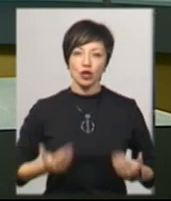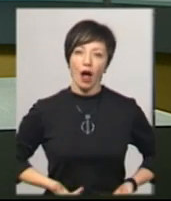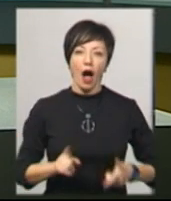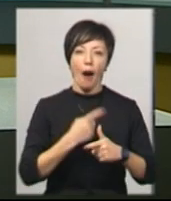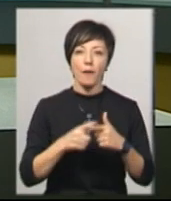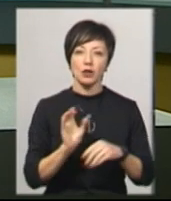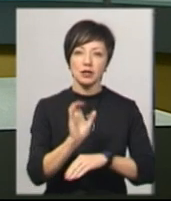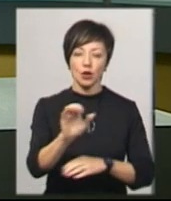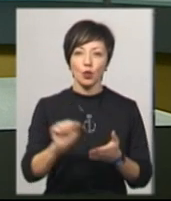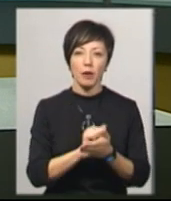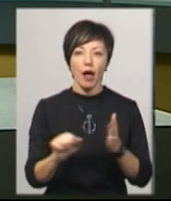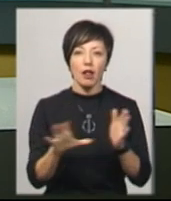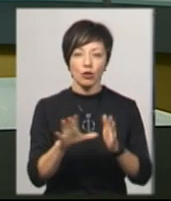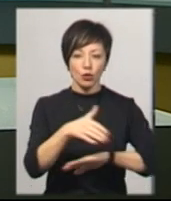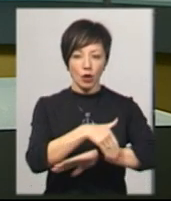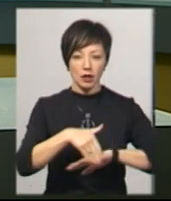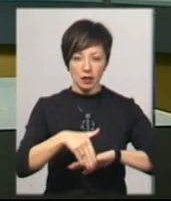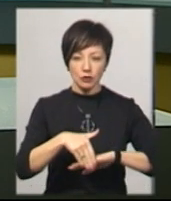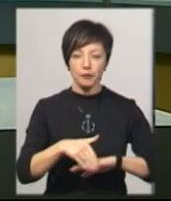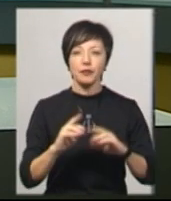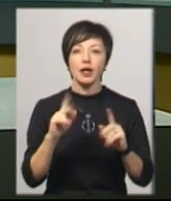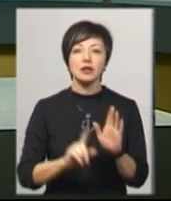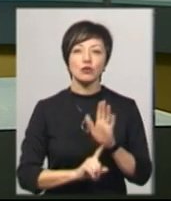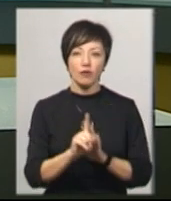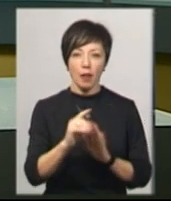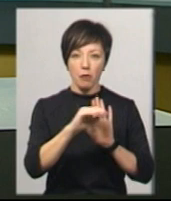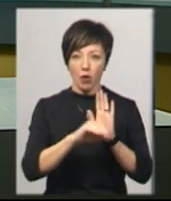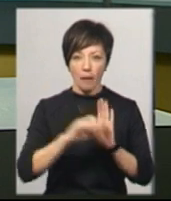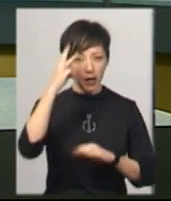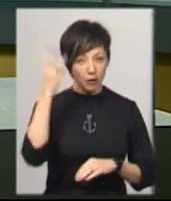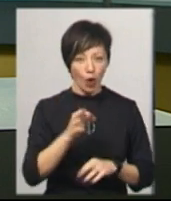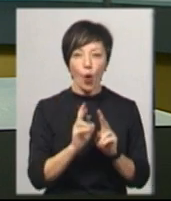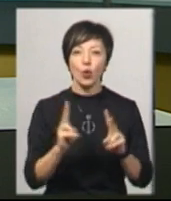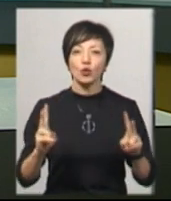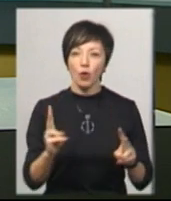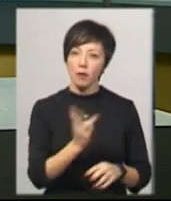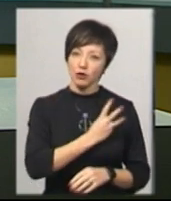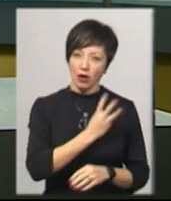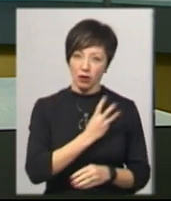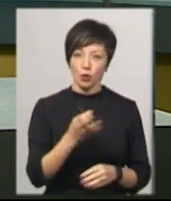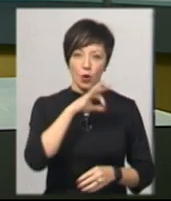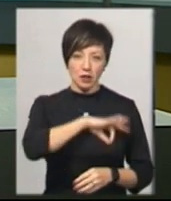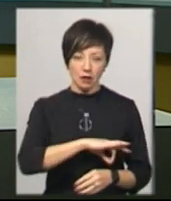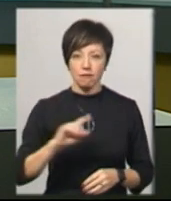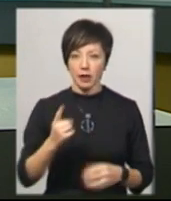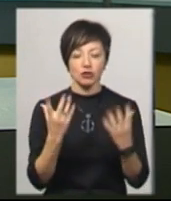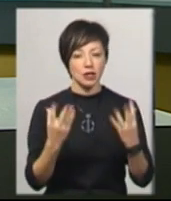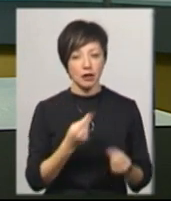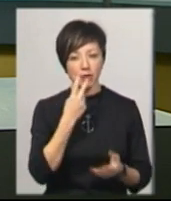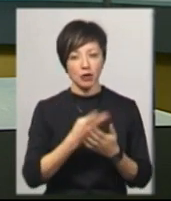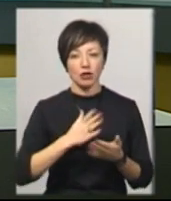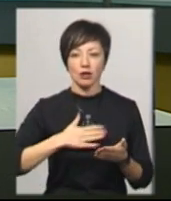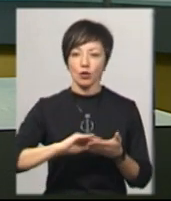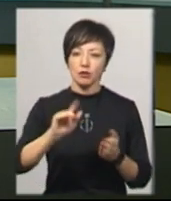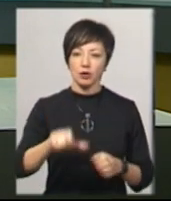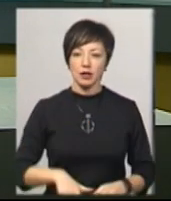надіслати документи на електронну адресу. Як стартувала програма на Хмельниччині і хто нею виявив бажання скористатися у перший день, бачила Неля